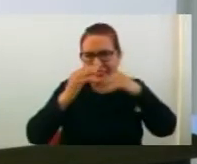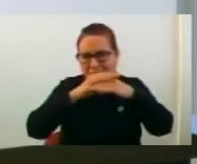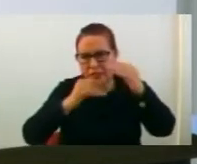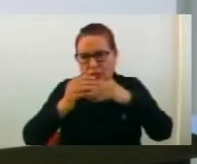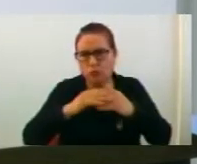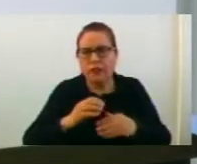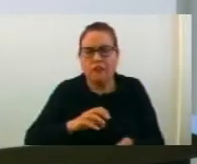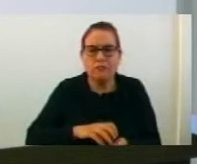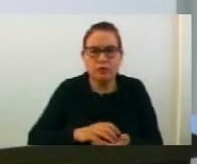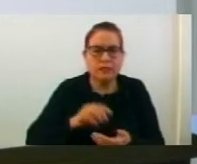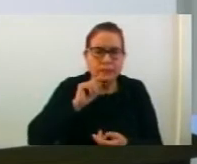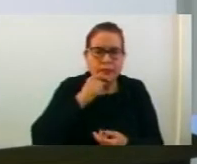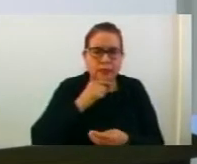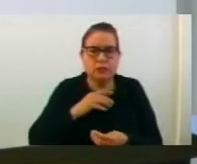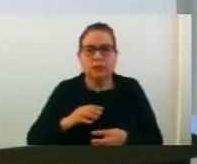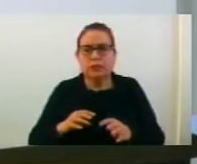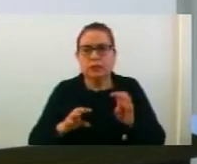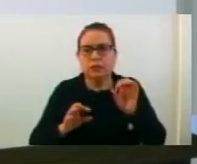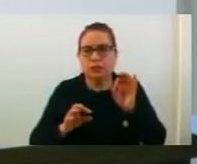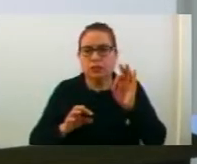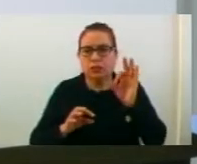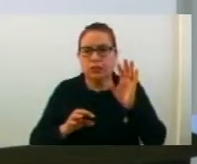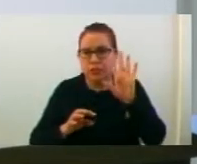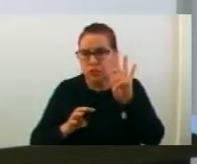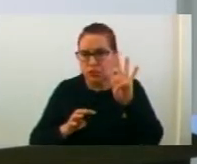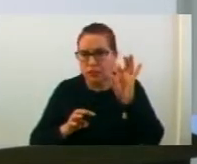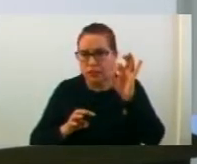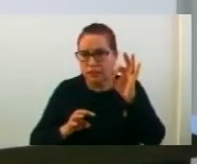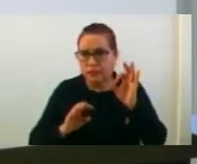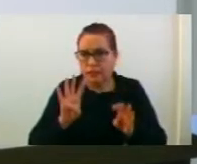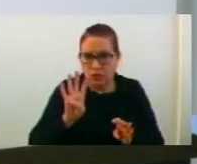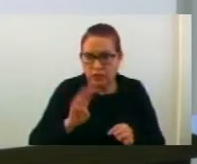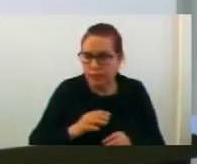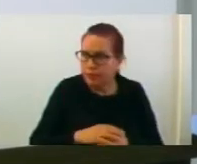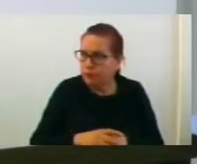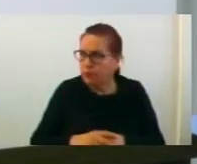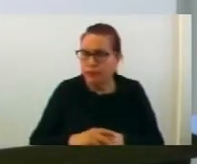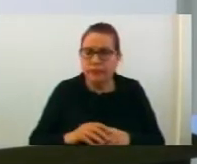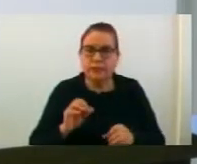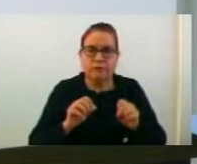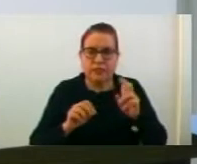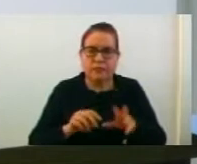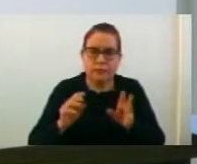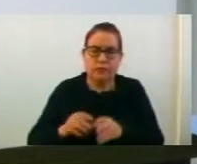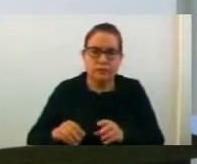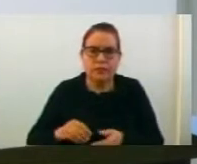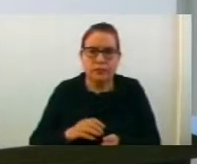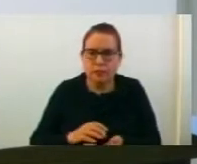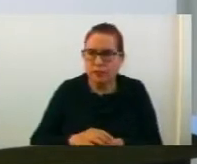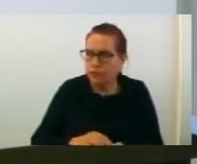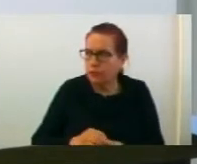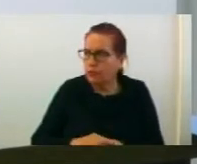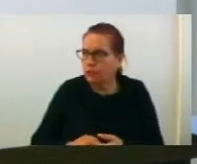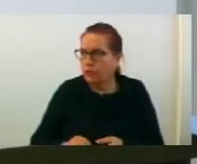реден број 44, измена и дополнување на детален урбанизътчки план за дел од блок 23 и 24, урбана